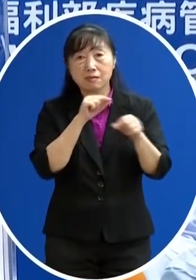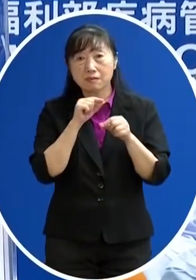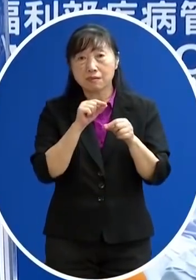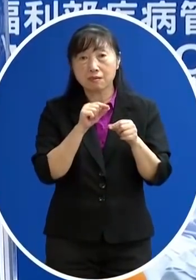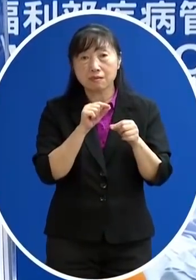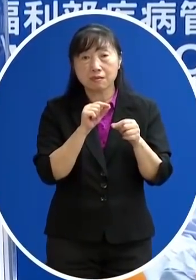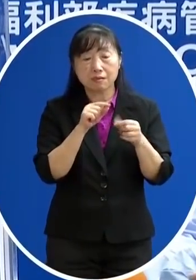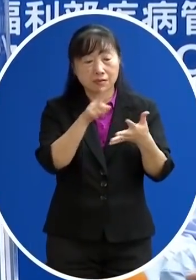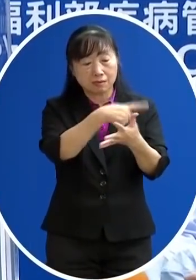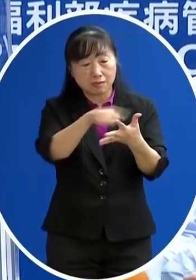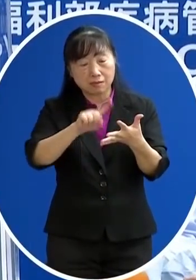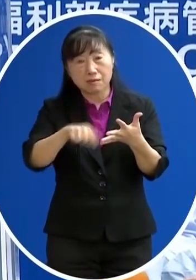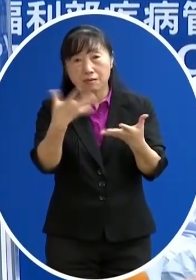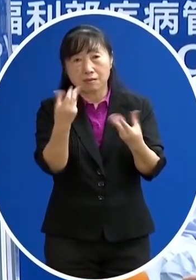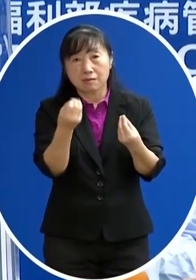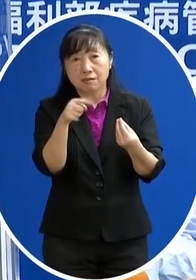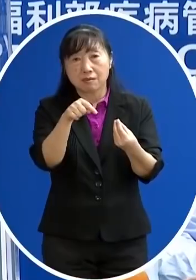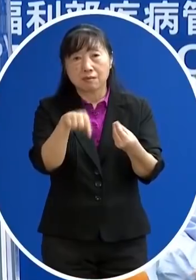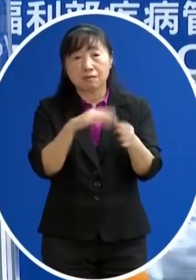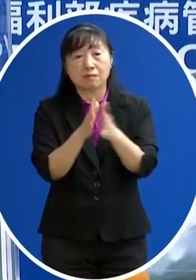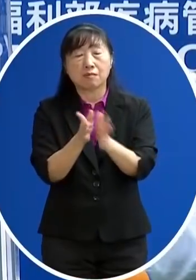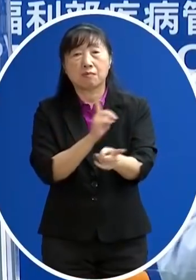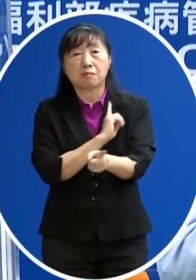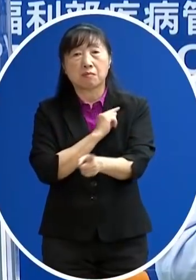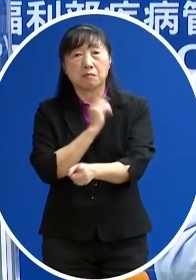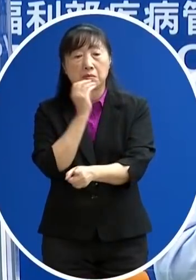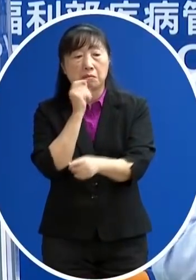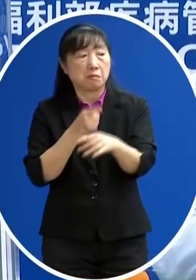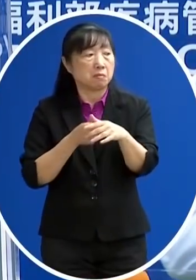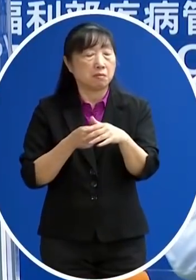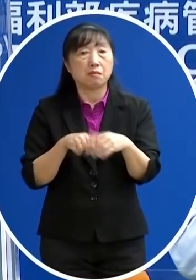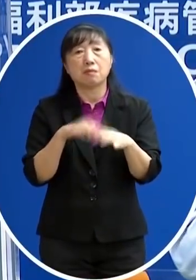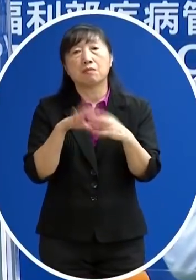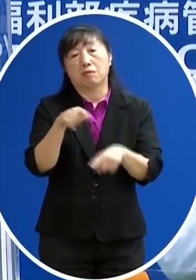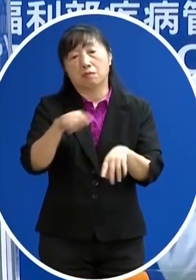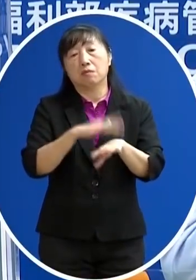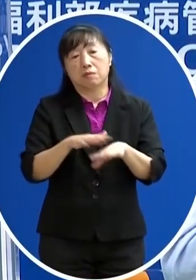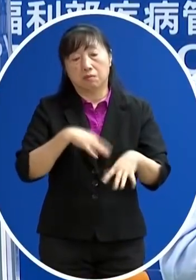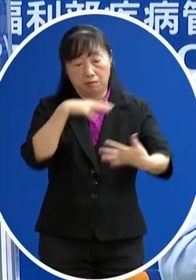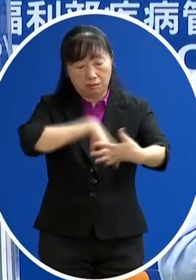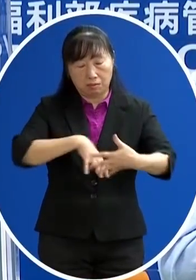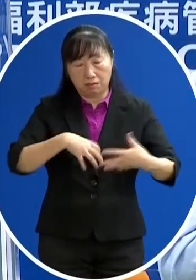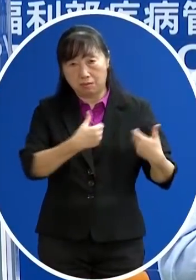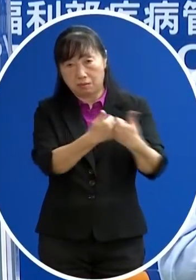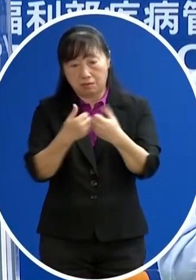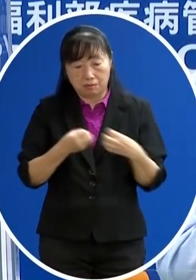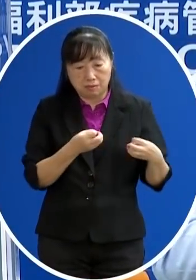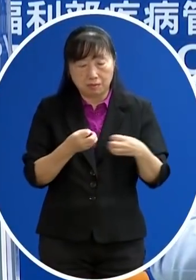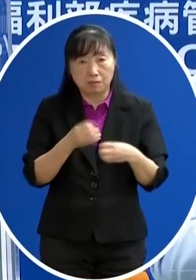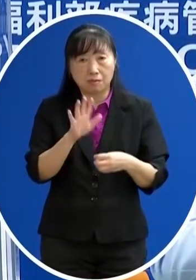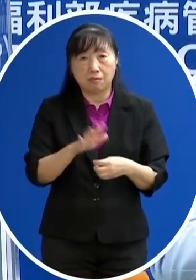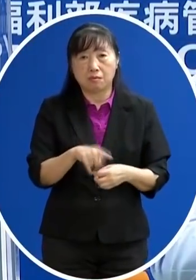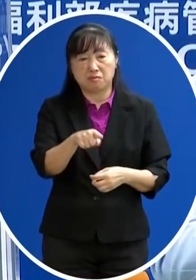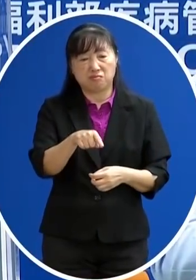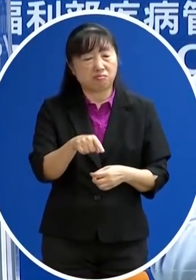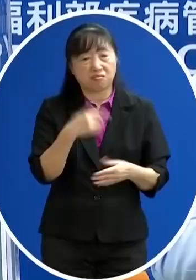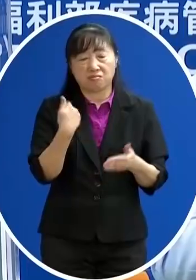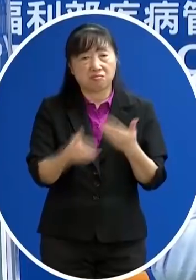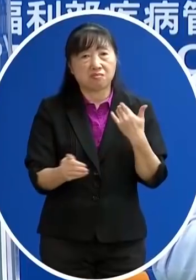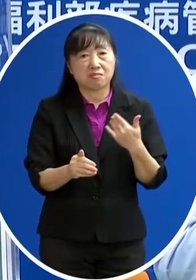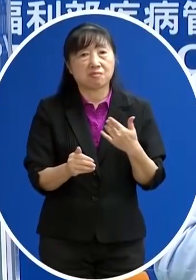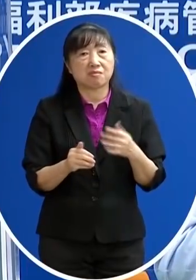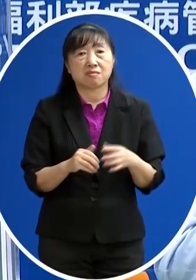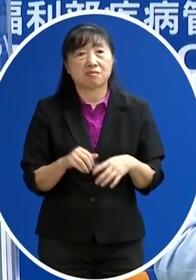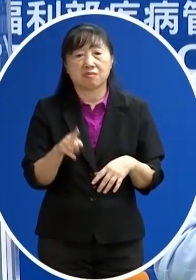目標施打群在施打的時候 我們要減配那經過我們內部的討論 我們覺得這個方式不適合所以我們